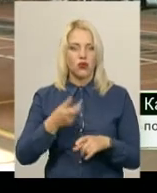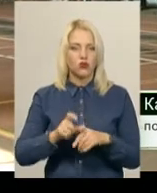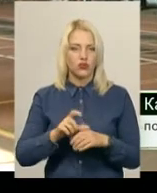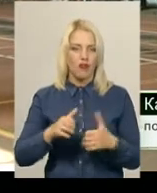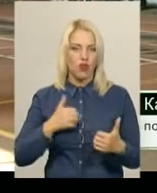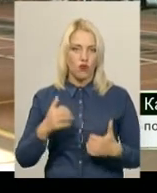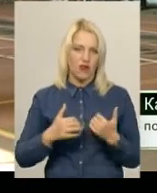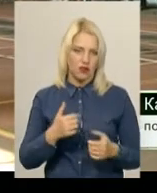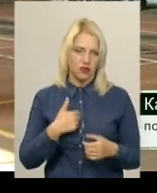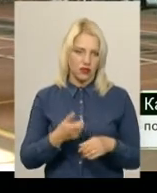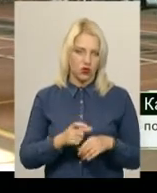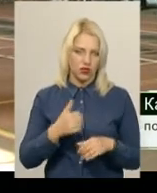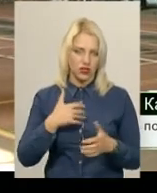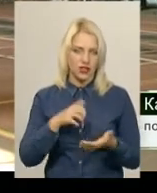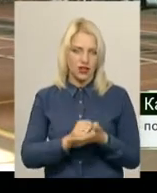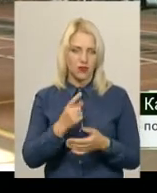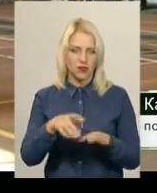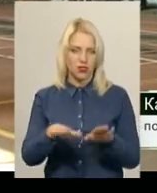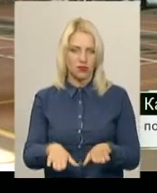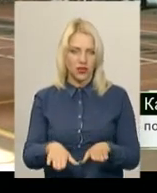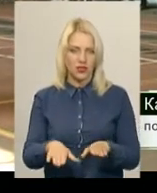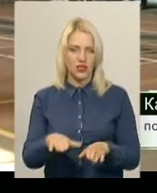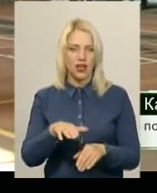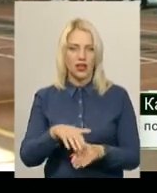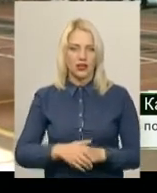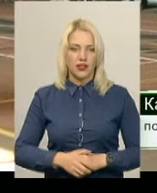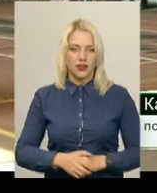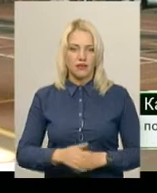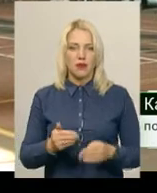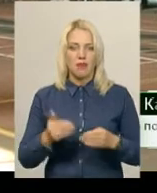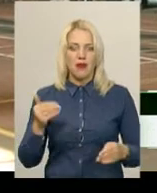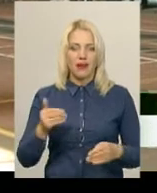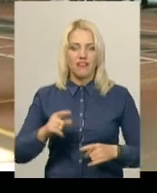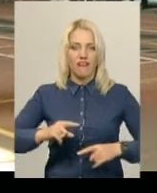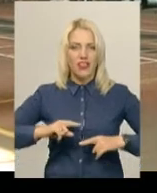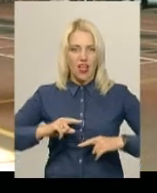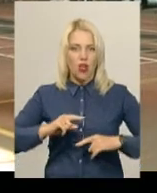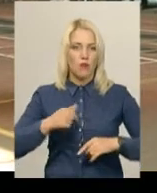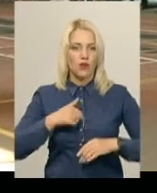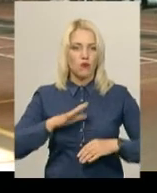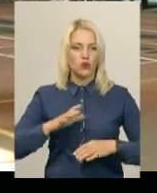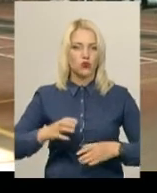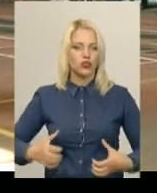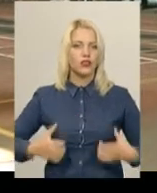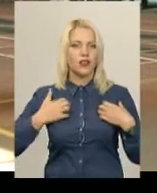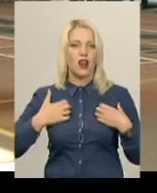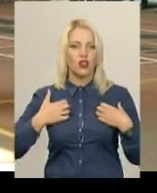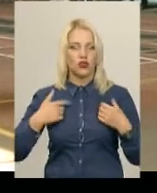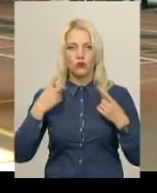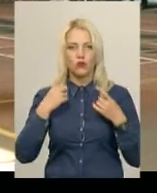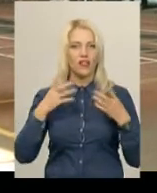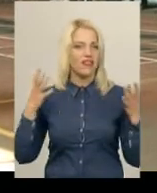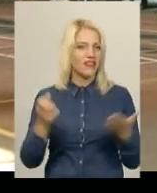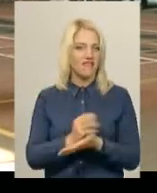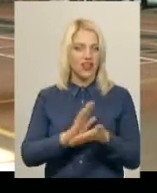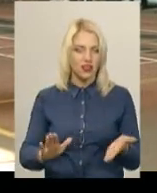я хотіла зайняти перше місце. Перед фіналом мені було дуже страшно, я думала, що в мене нічого не вийде,